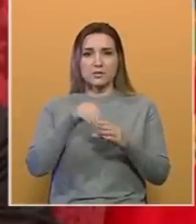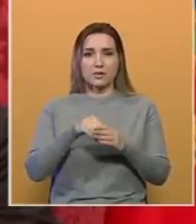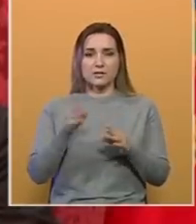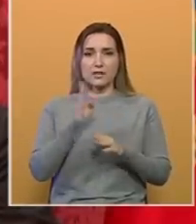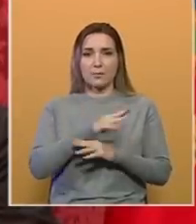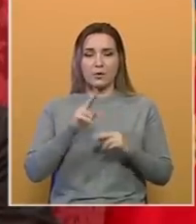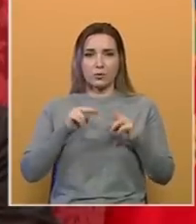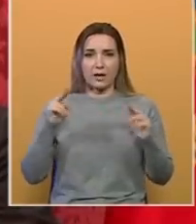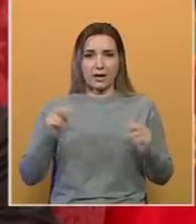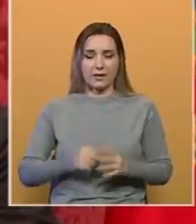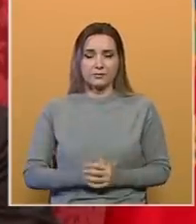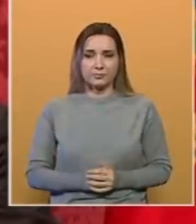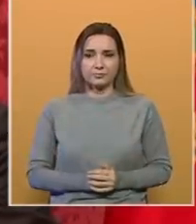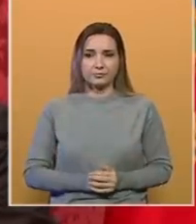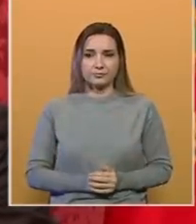Zapadnog Balkana.